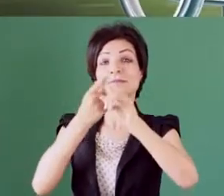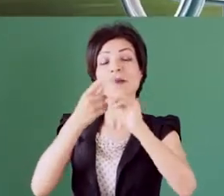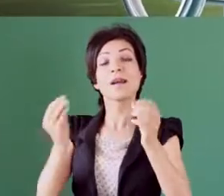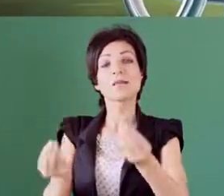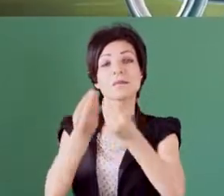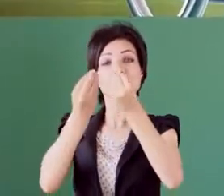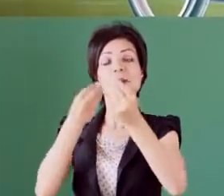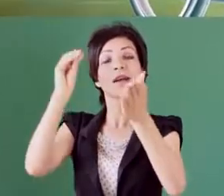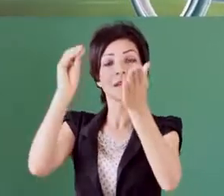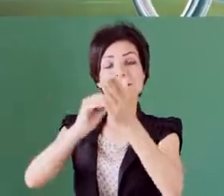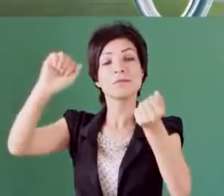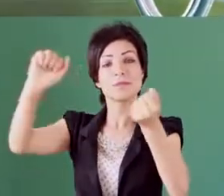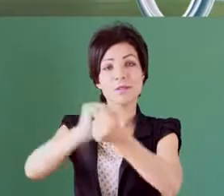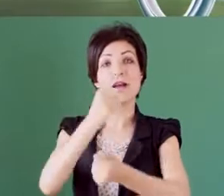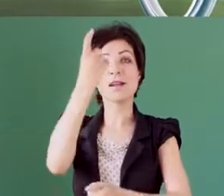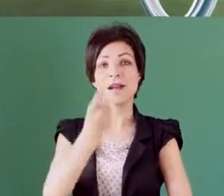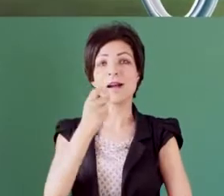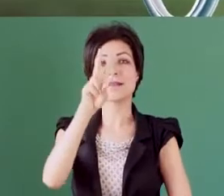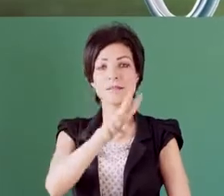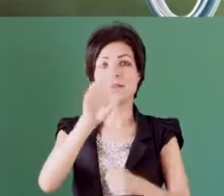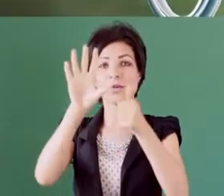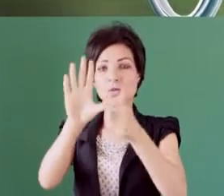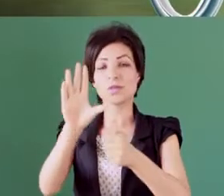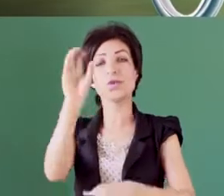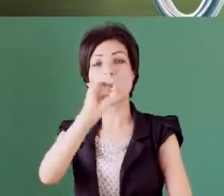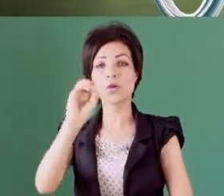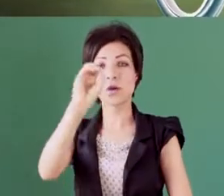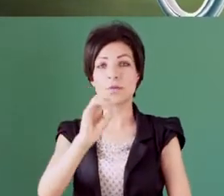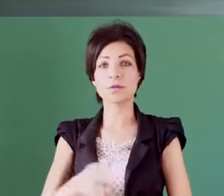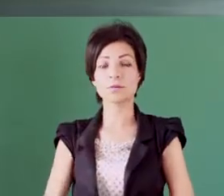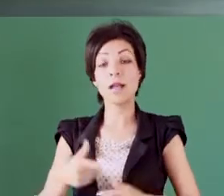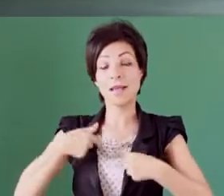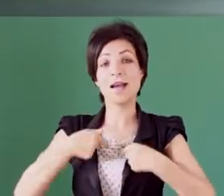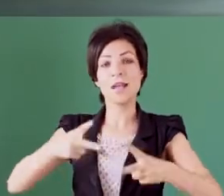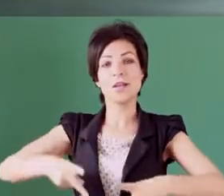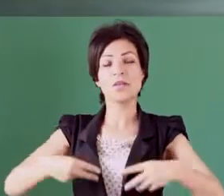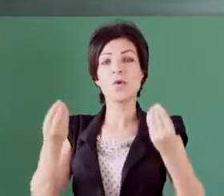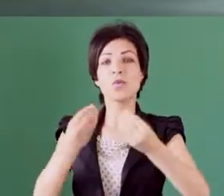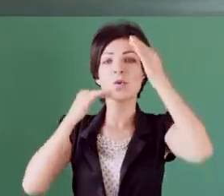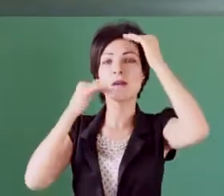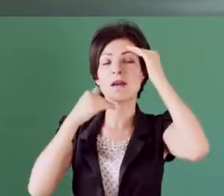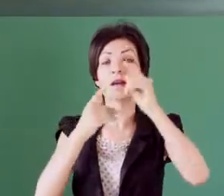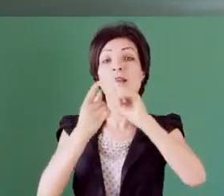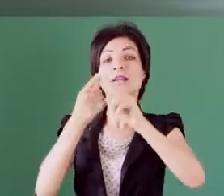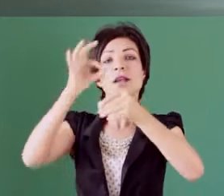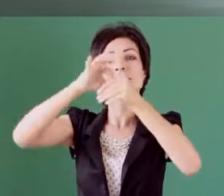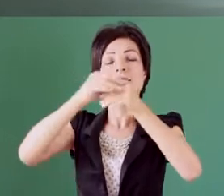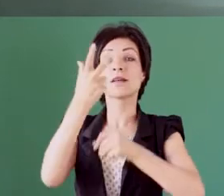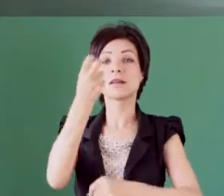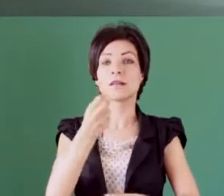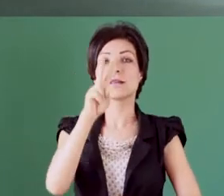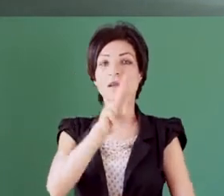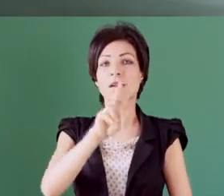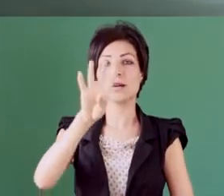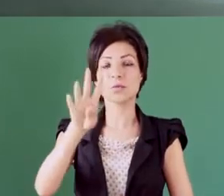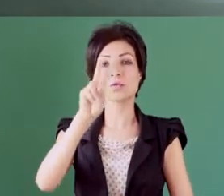ديناها مقيدين ومكملين هنهار ستة وعجلين أكتوبر بالنسبة لي نحن التوين سليف من خارج التصويت على